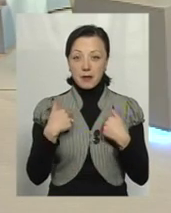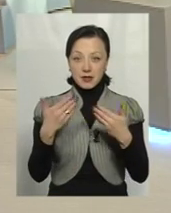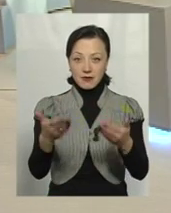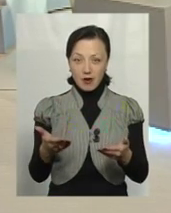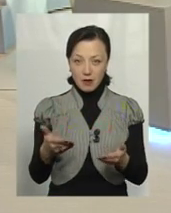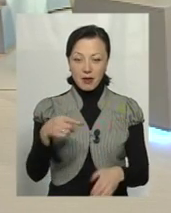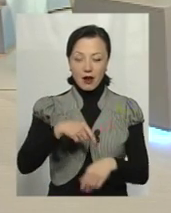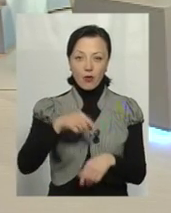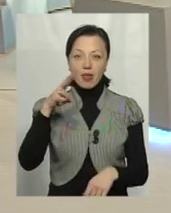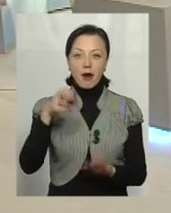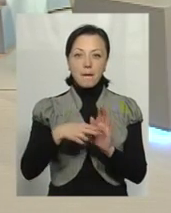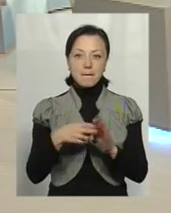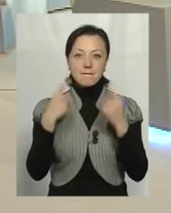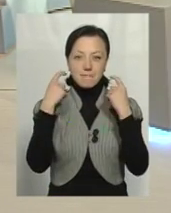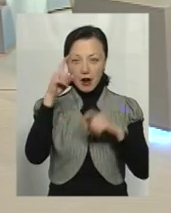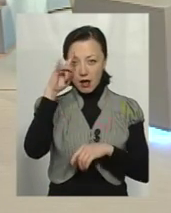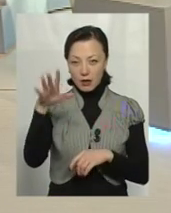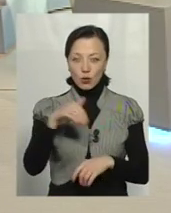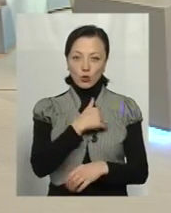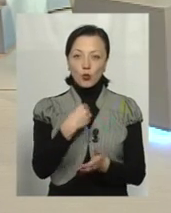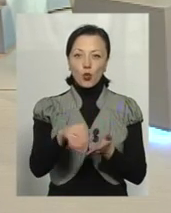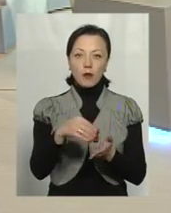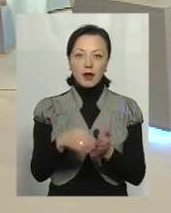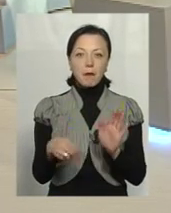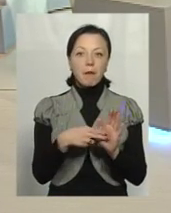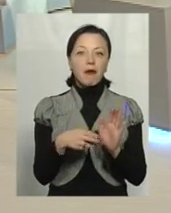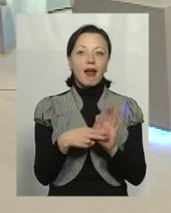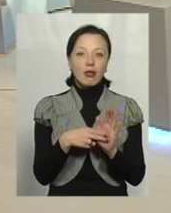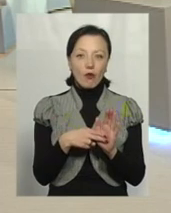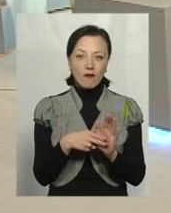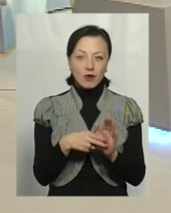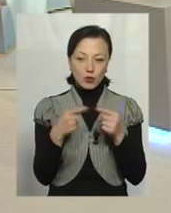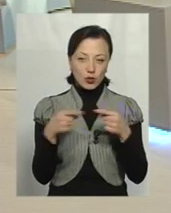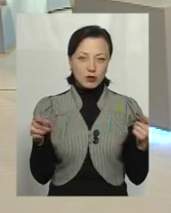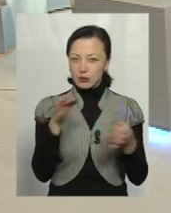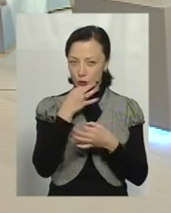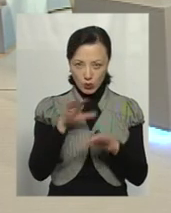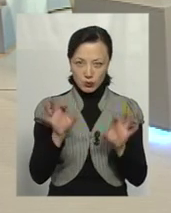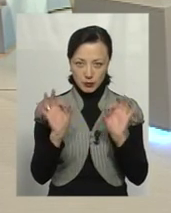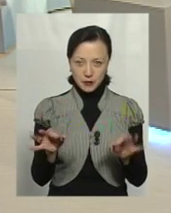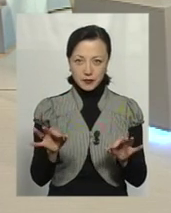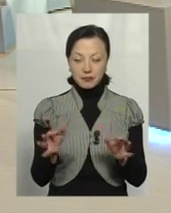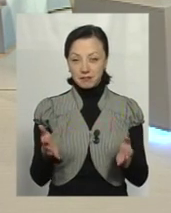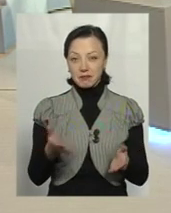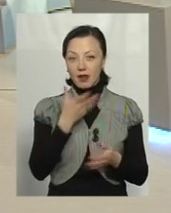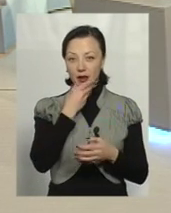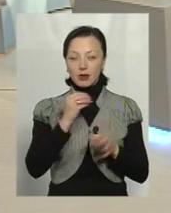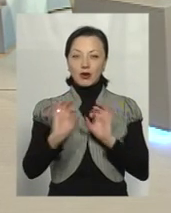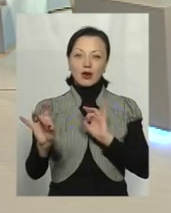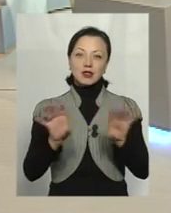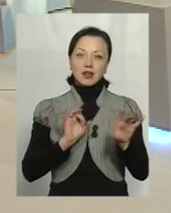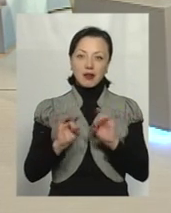реагуємо на бренди. Ми хочемо купити брендовану річ. Будь-яку. Правда? Гарно, розрекламовано.